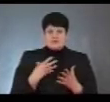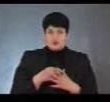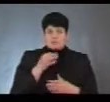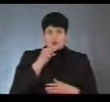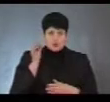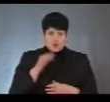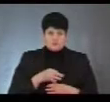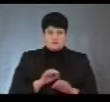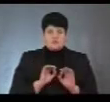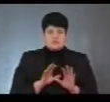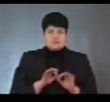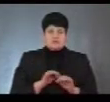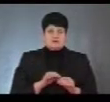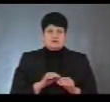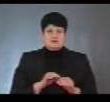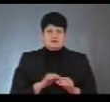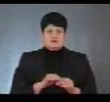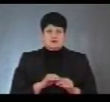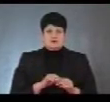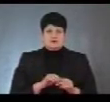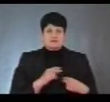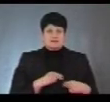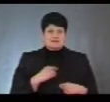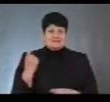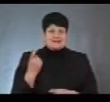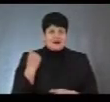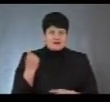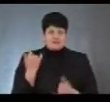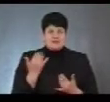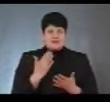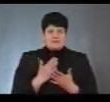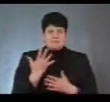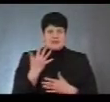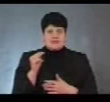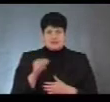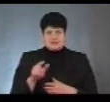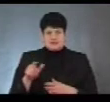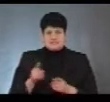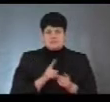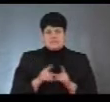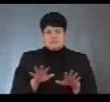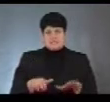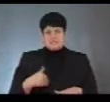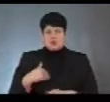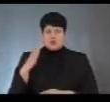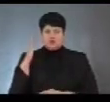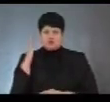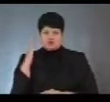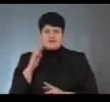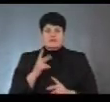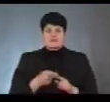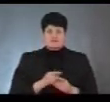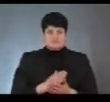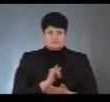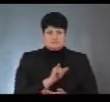також поділилися мої колеги із Харківщини, де наразі майже 5 тисяч людей змінили місце голосування. Давайте подивимося, як в них це